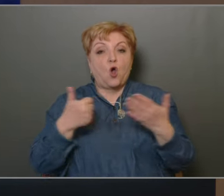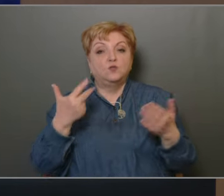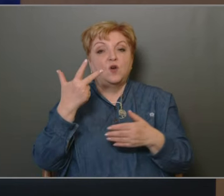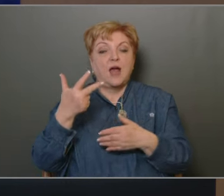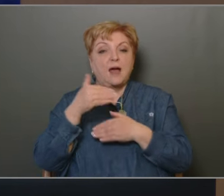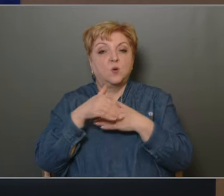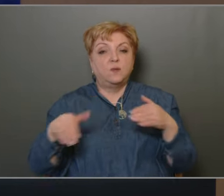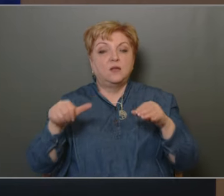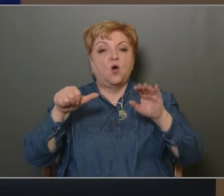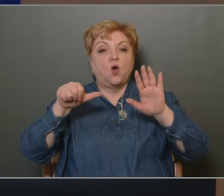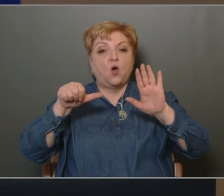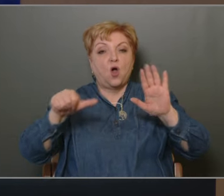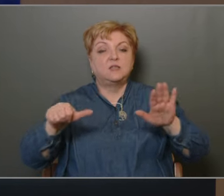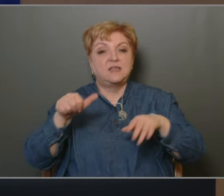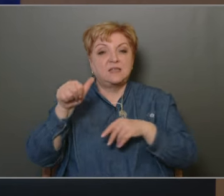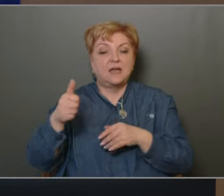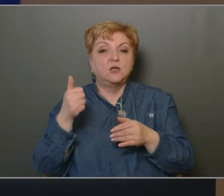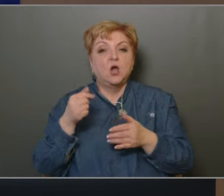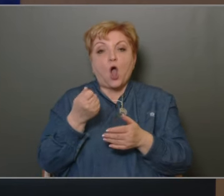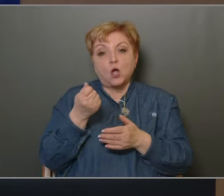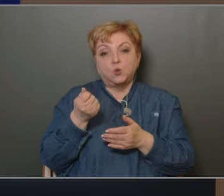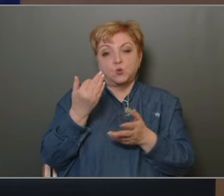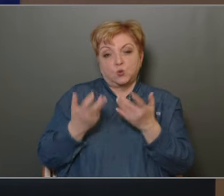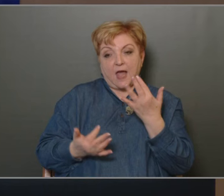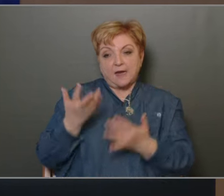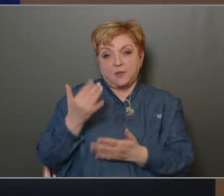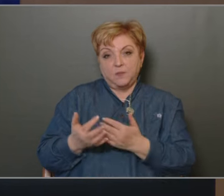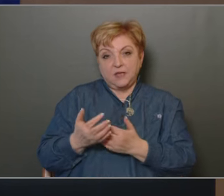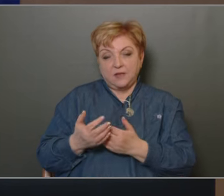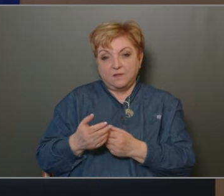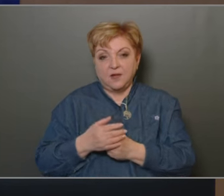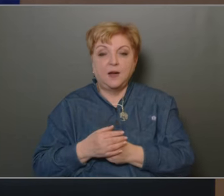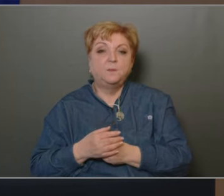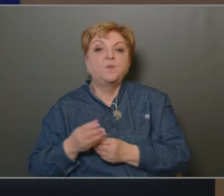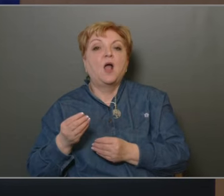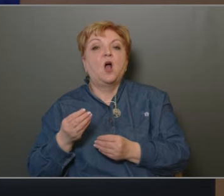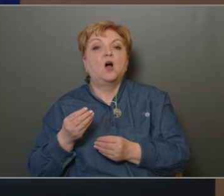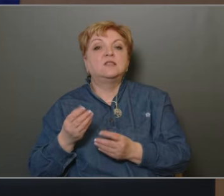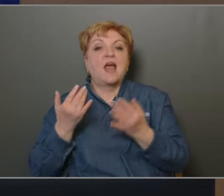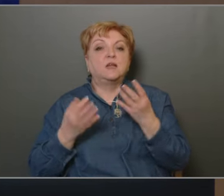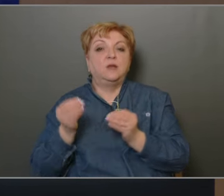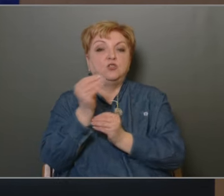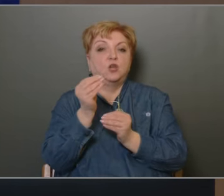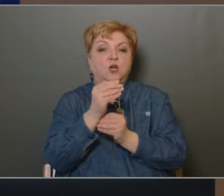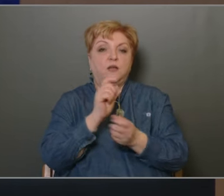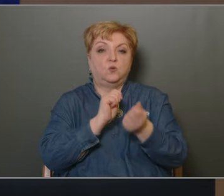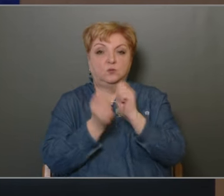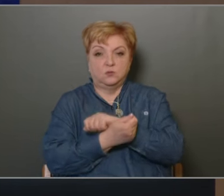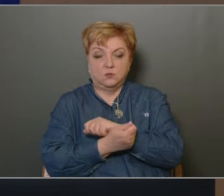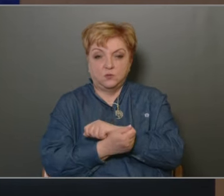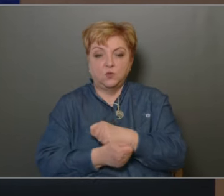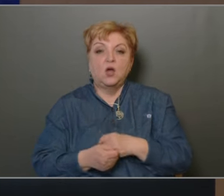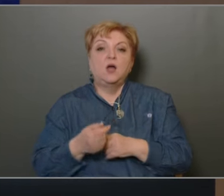.000 forintos adózott eredményével a KFT eredmény tartalékát módosítja. A D határozati